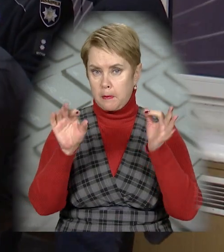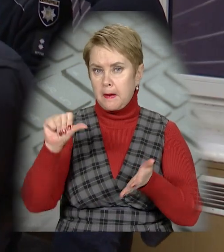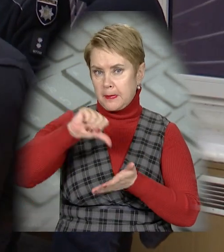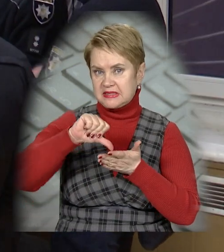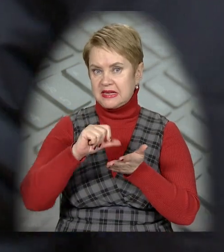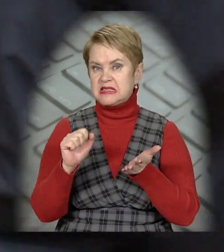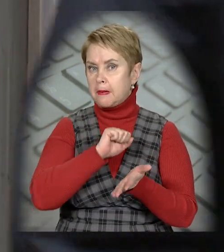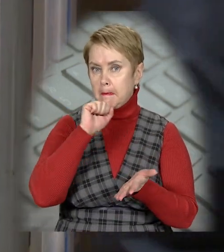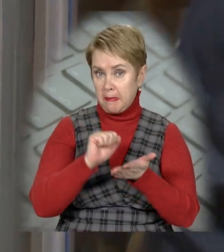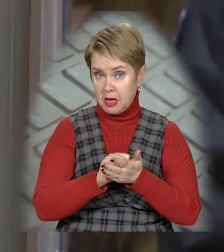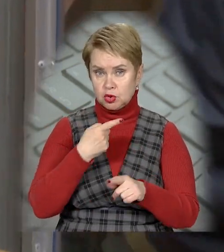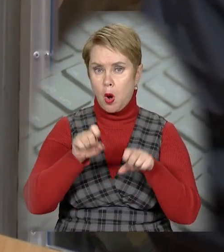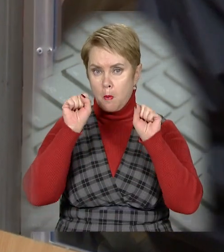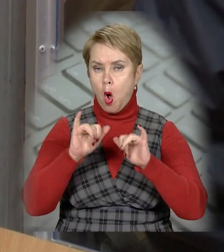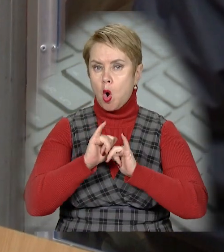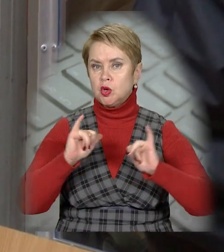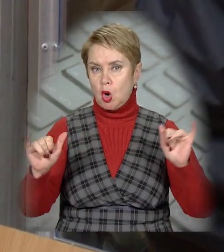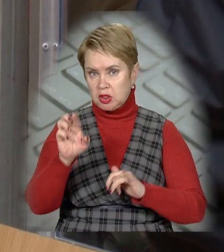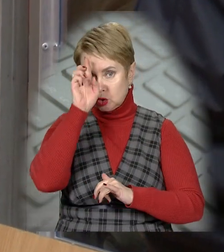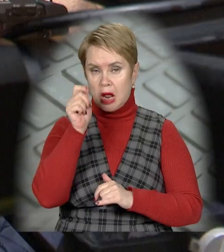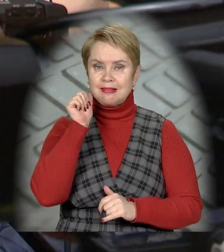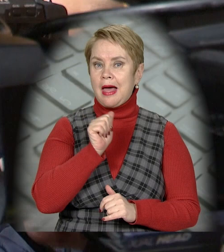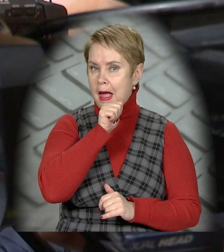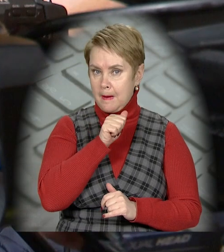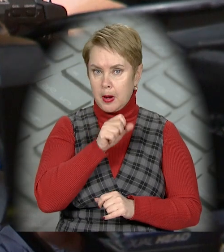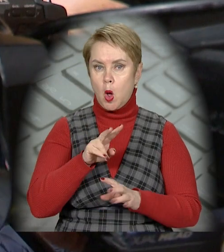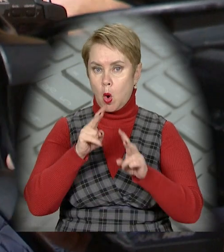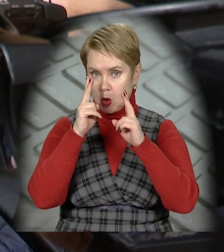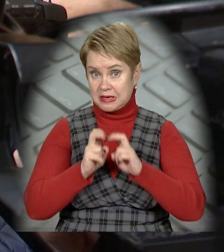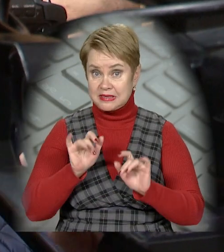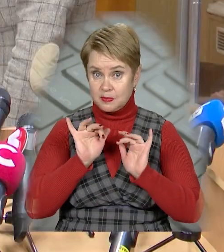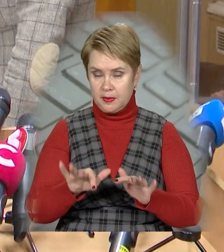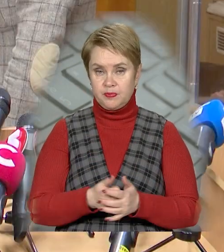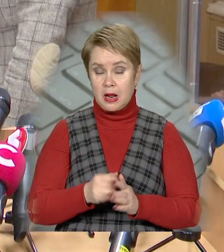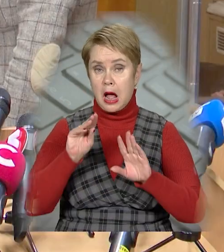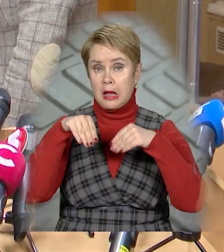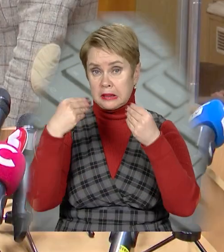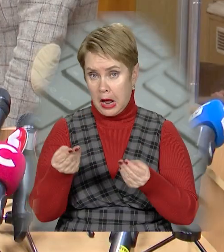недопуску представників ЗМІ через можливість розголошення державних таємниць при розгляді справи.